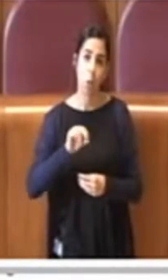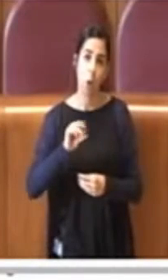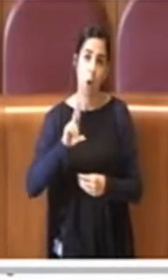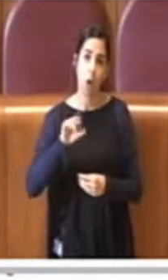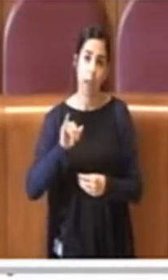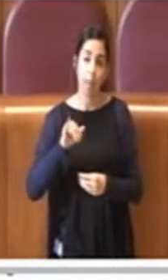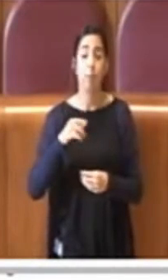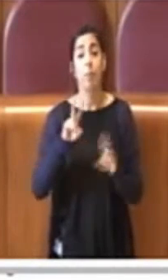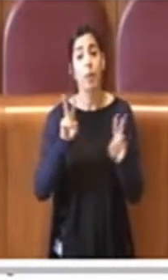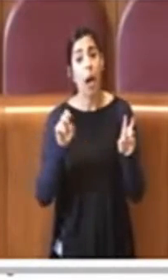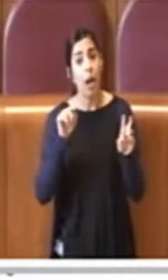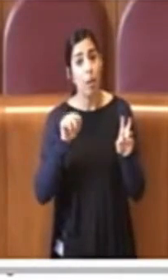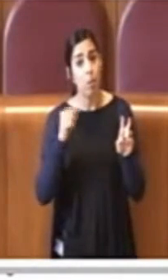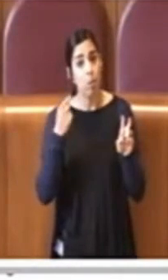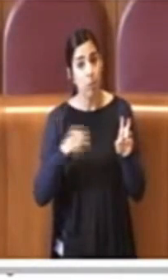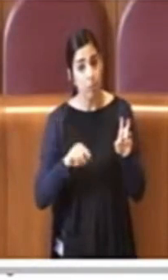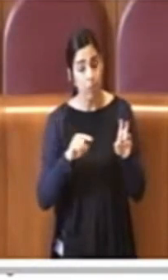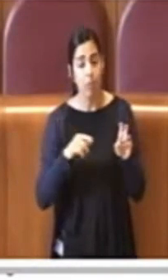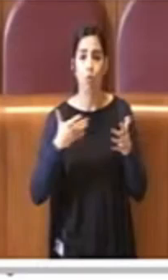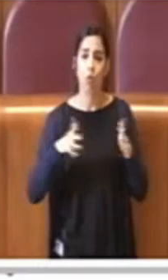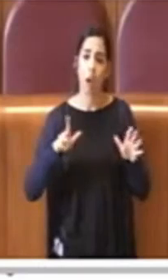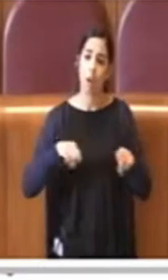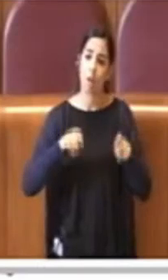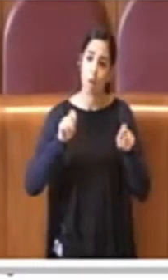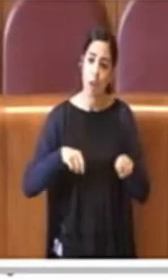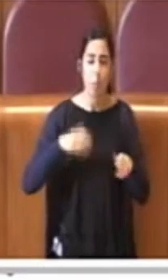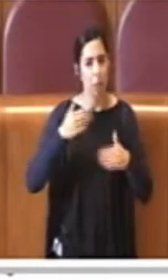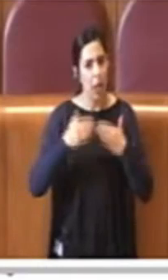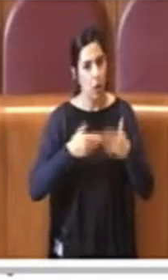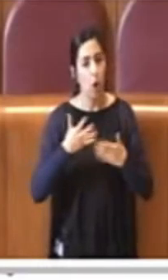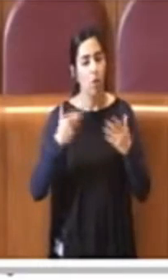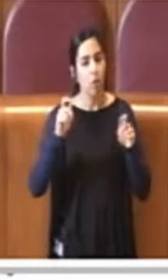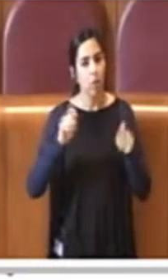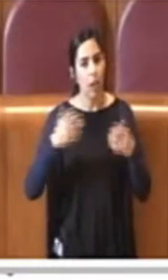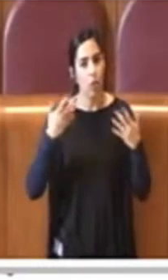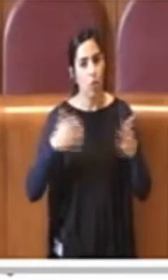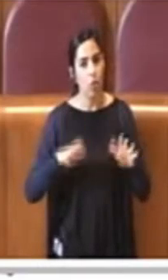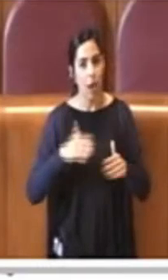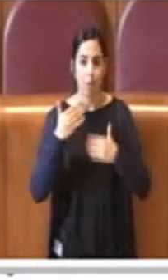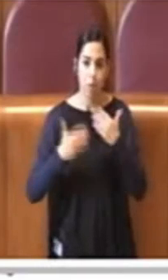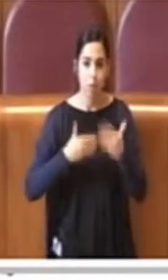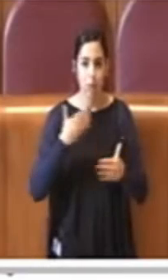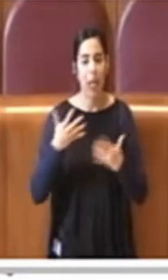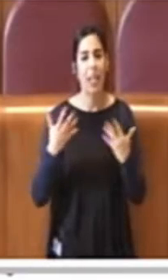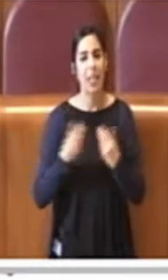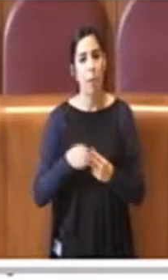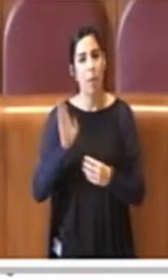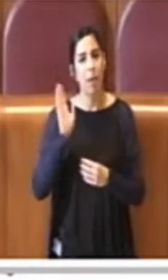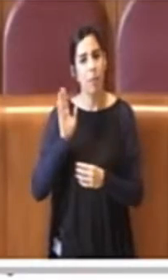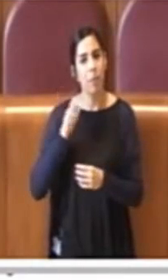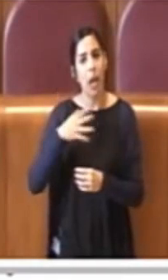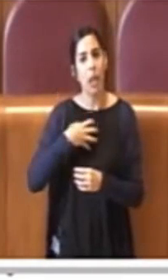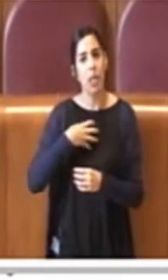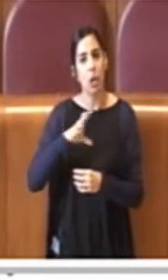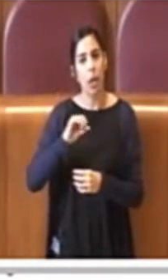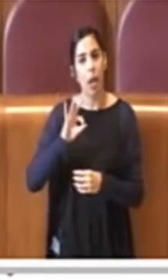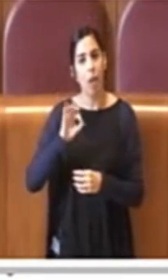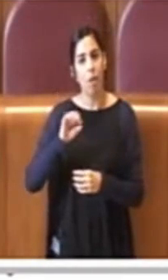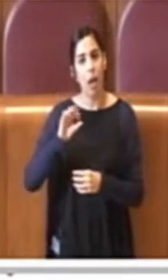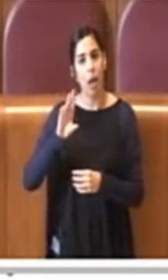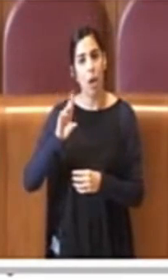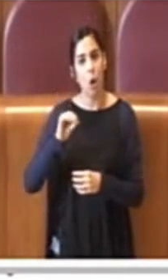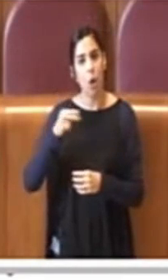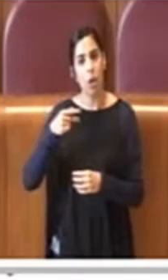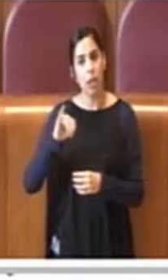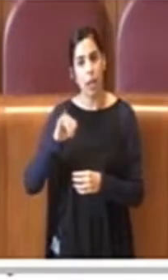iniziato con un percorso che era già iniziato con l'assessore Cafarotti e che quindi adesso sta continuando